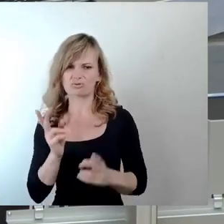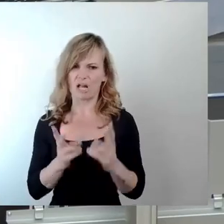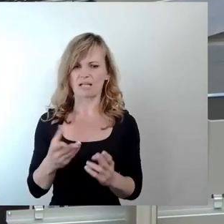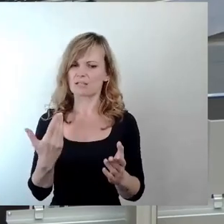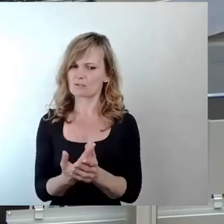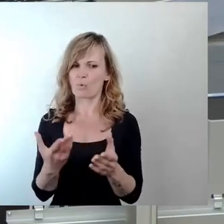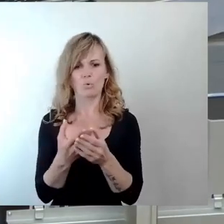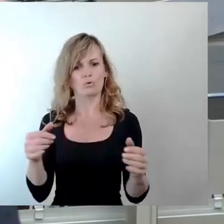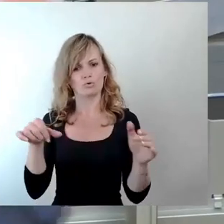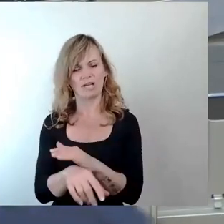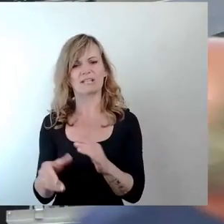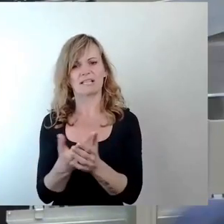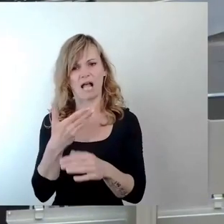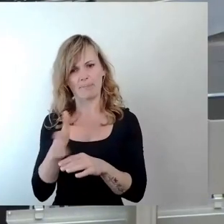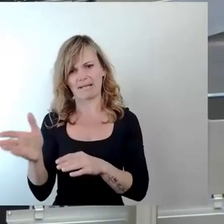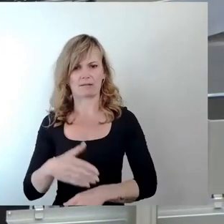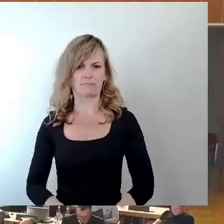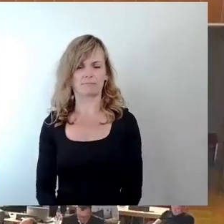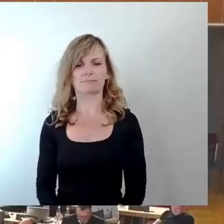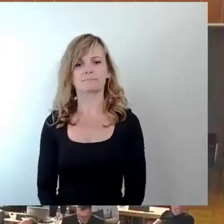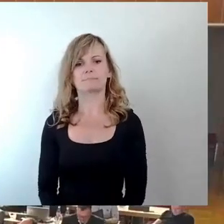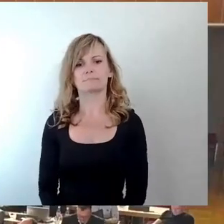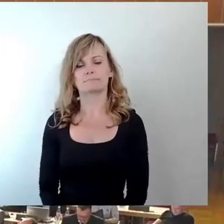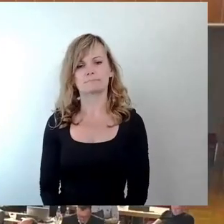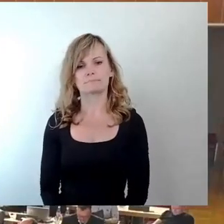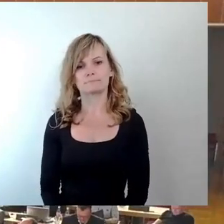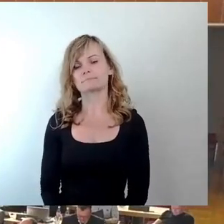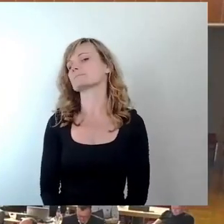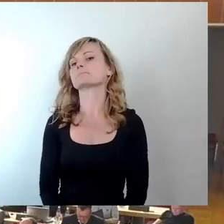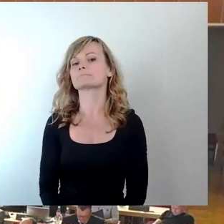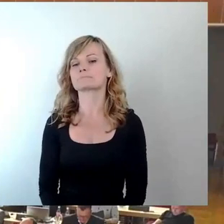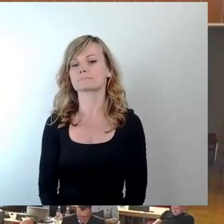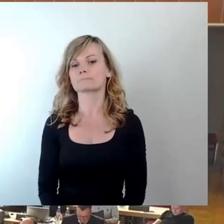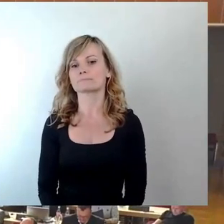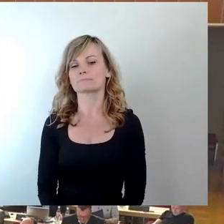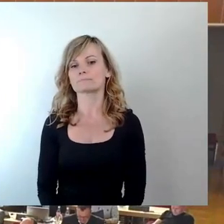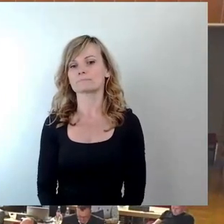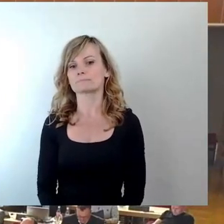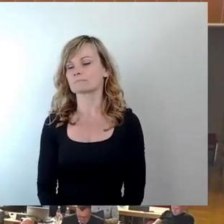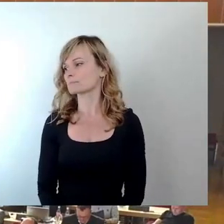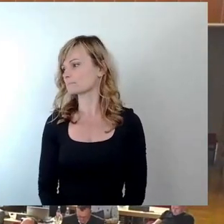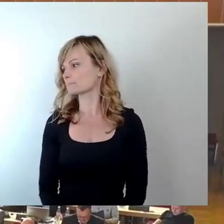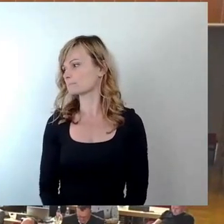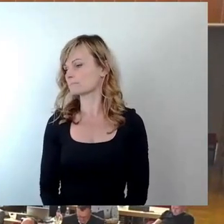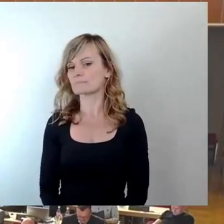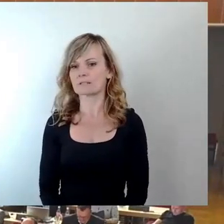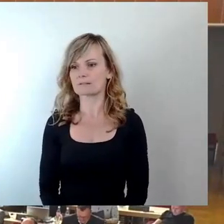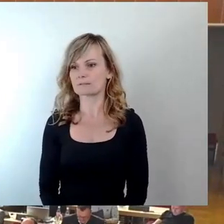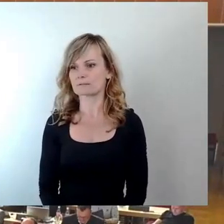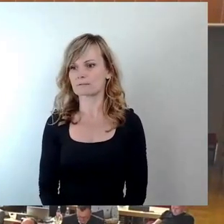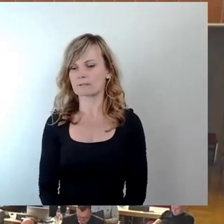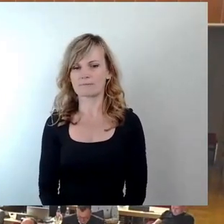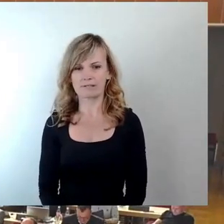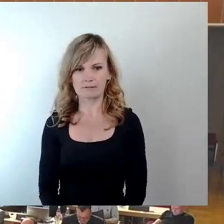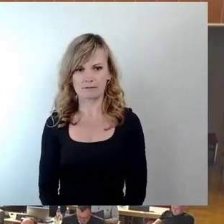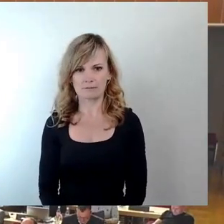deswegen werde ich die auch ablehnen. Schönen Dank. Dann machen wir weiter mit Martin Schulter-Wüssenen. Dr. Martin Schulter